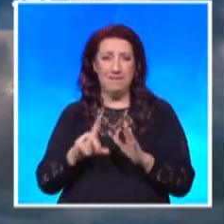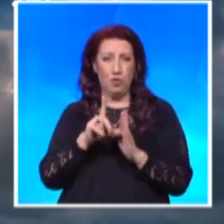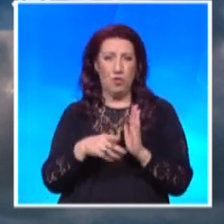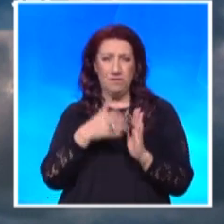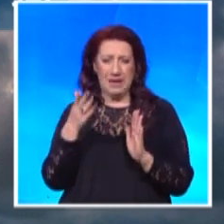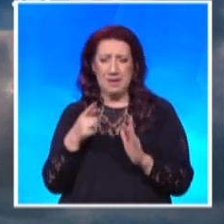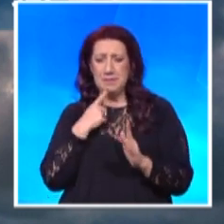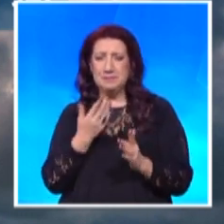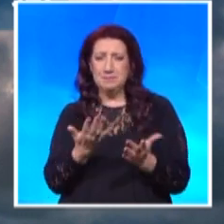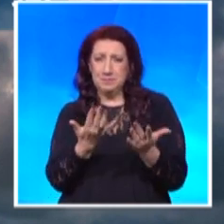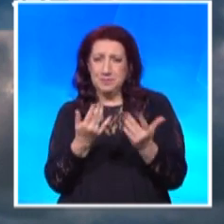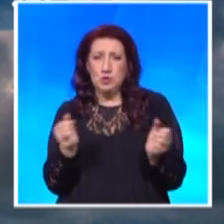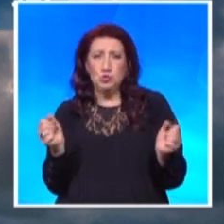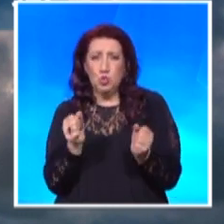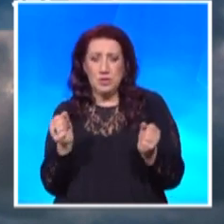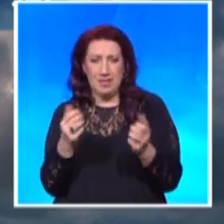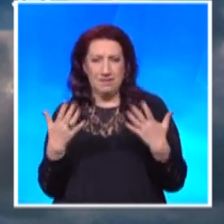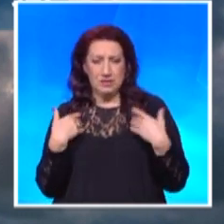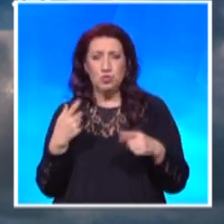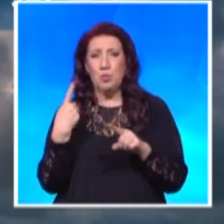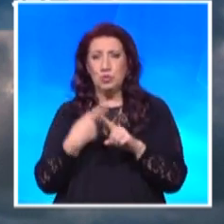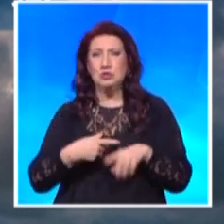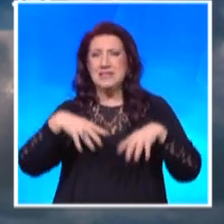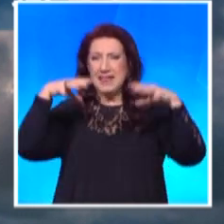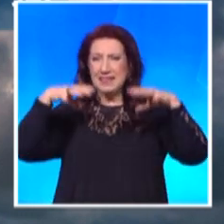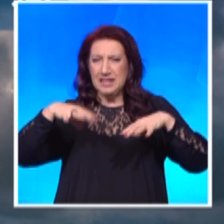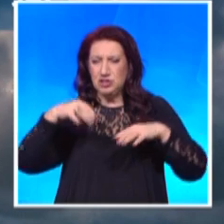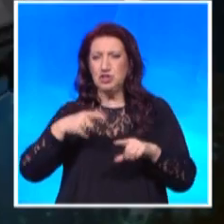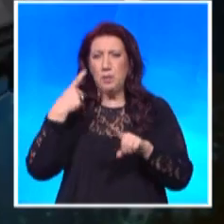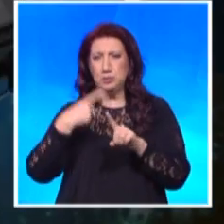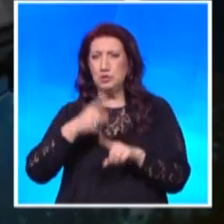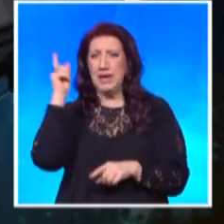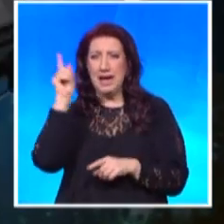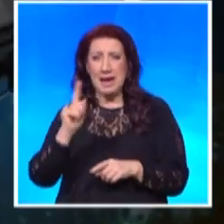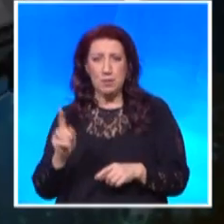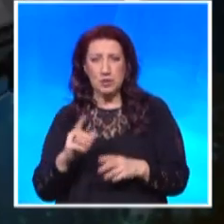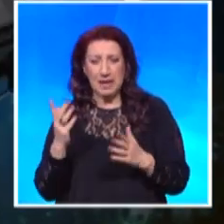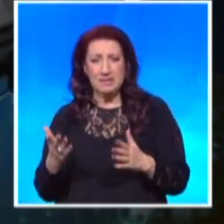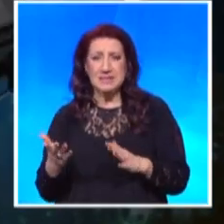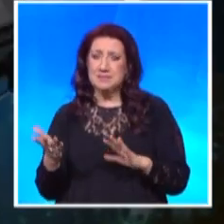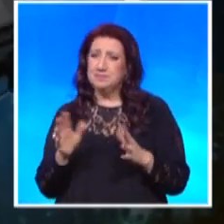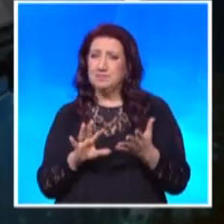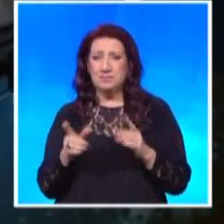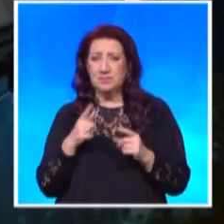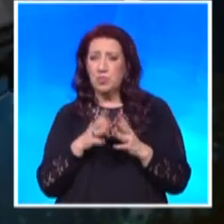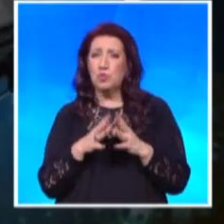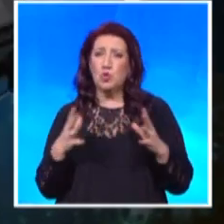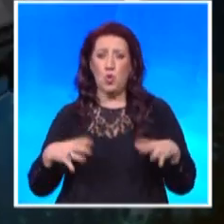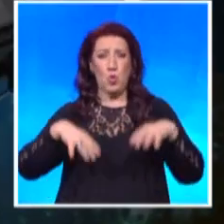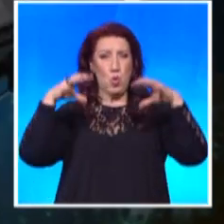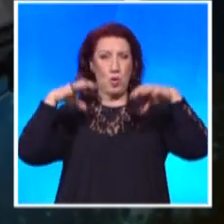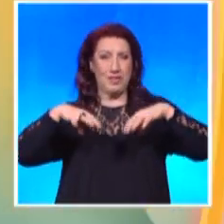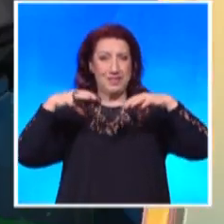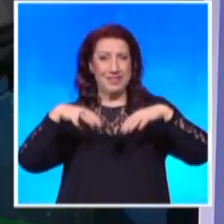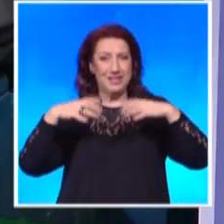донесе студен въздух, плюс дъждове, които на места ще са сграмотевици. Тогава има вероятност и за значителни количества на валежите.